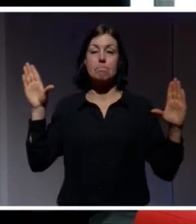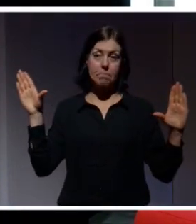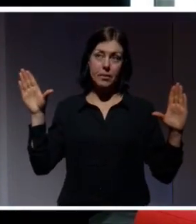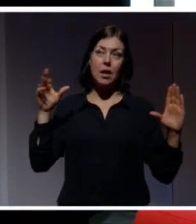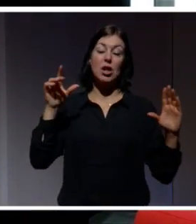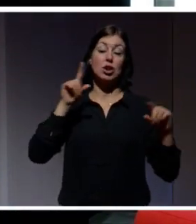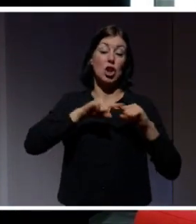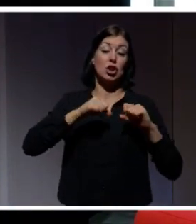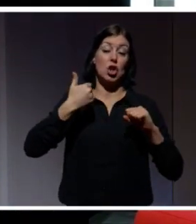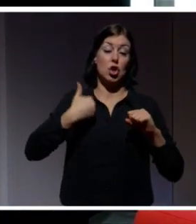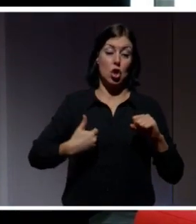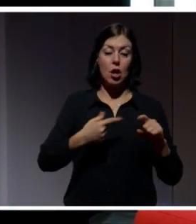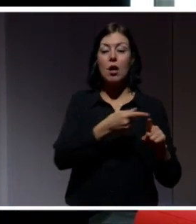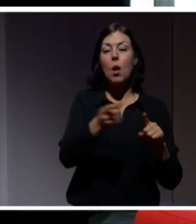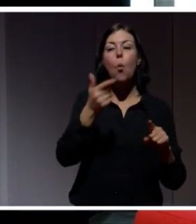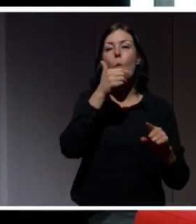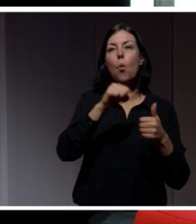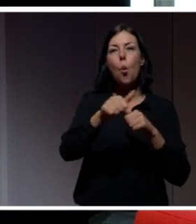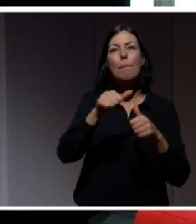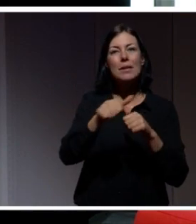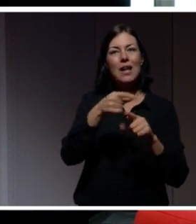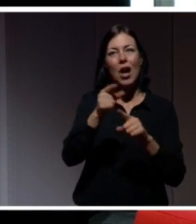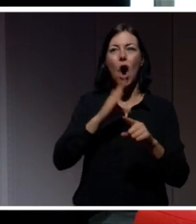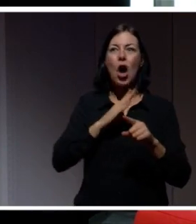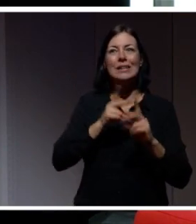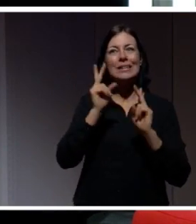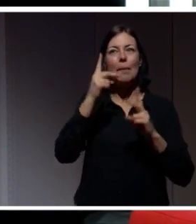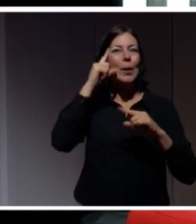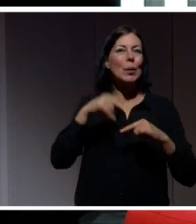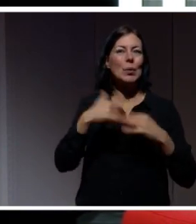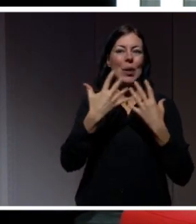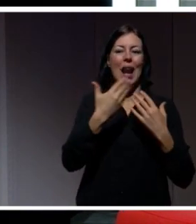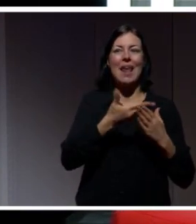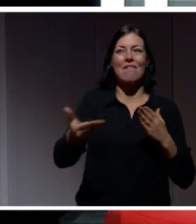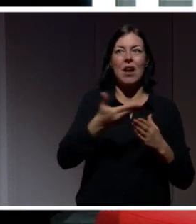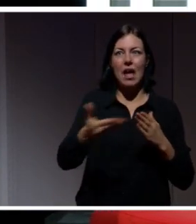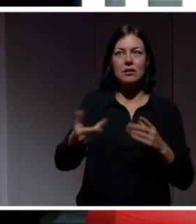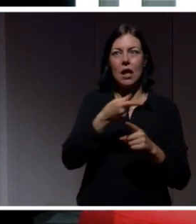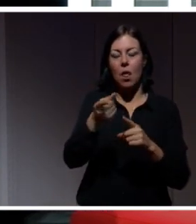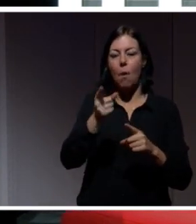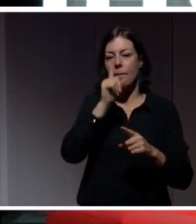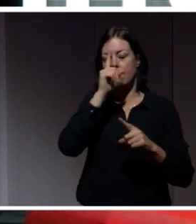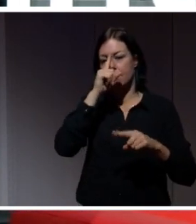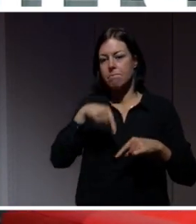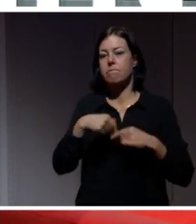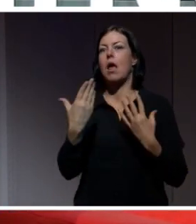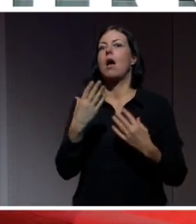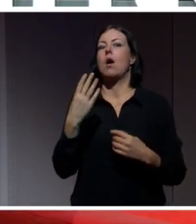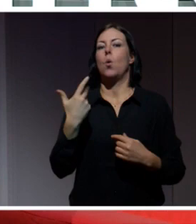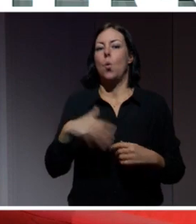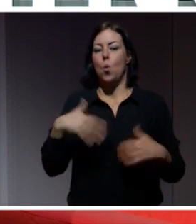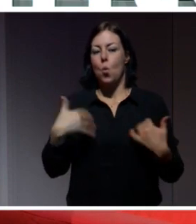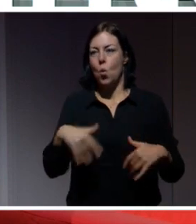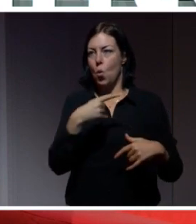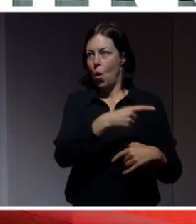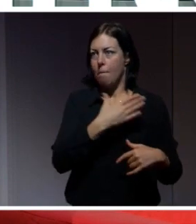populärkulturella referenser som hon själv, förstod omedelbart att nu var det riktigt illa för den här tjejen. för den här